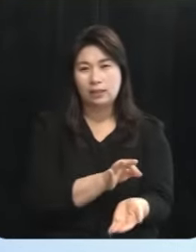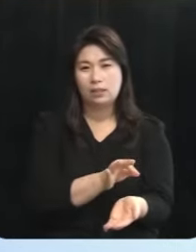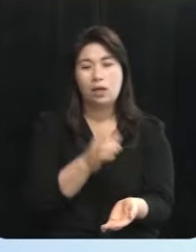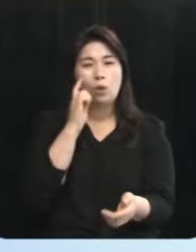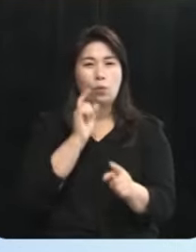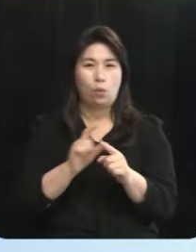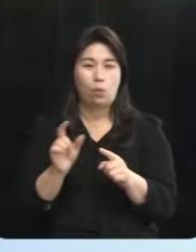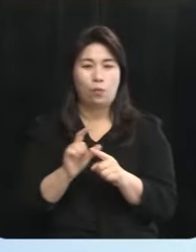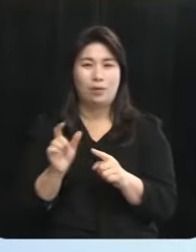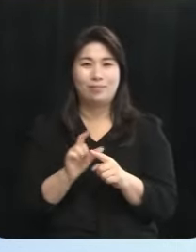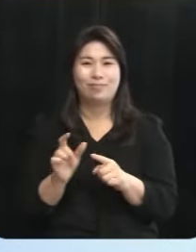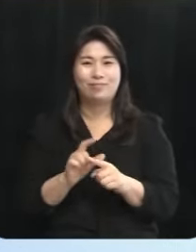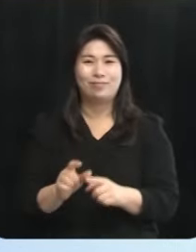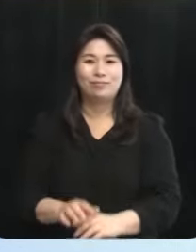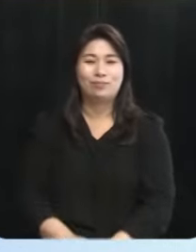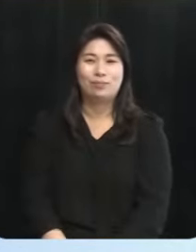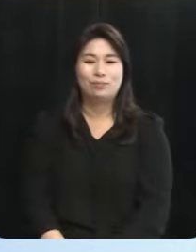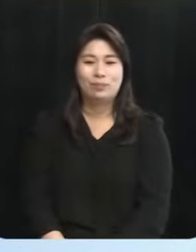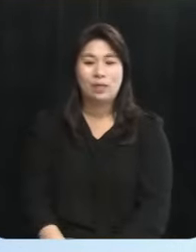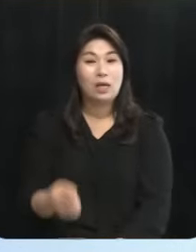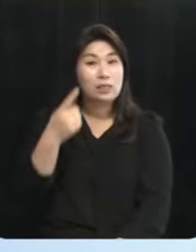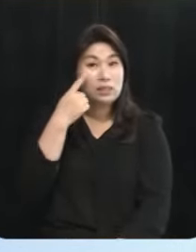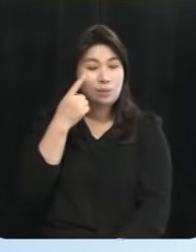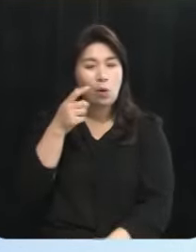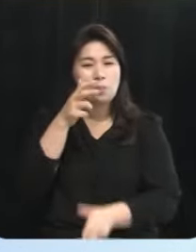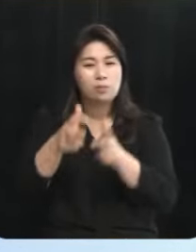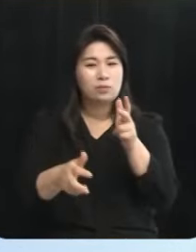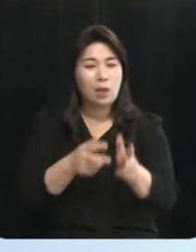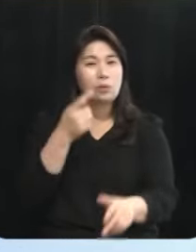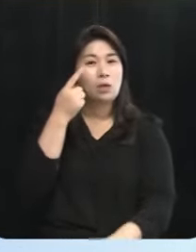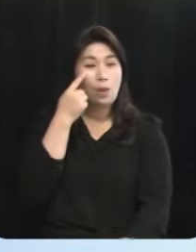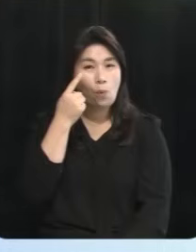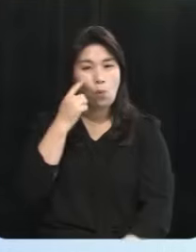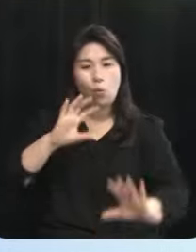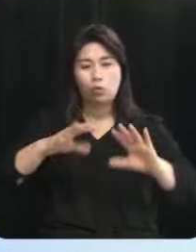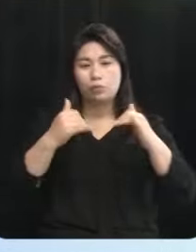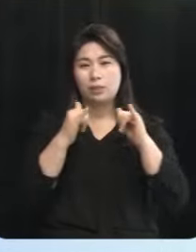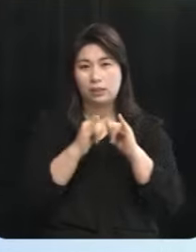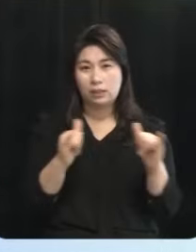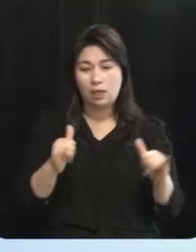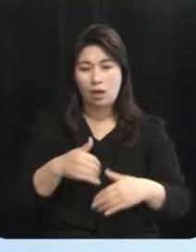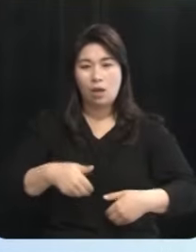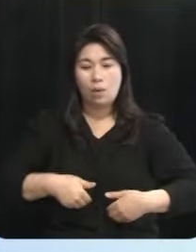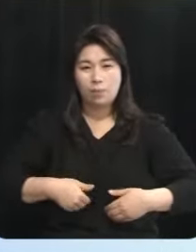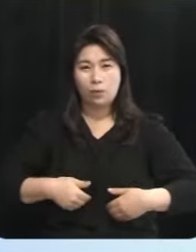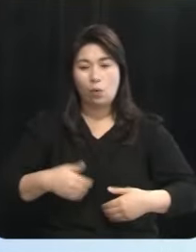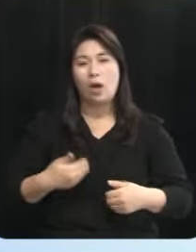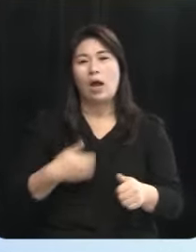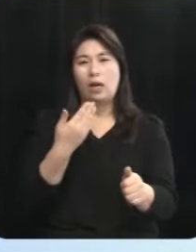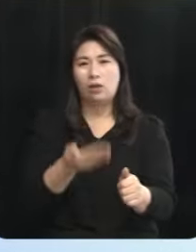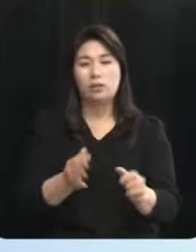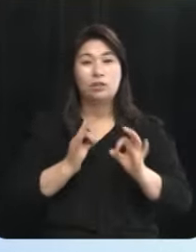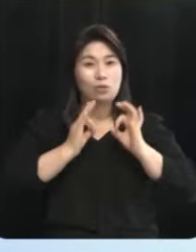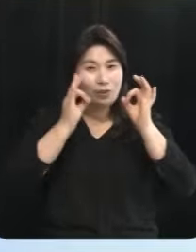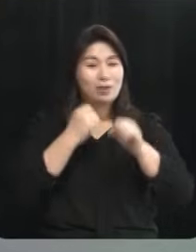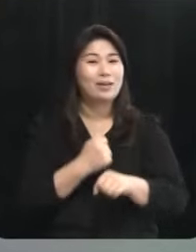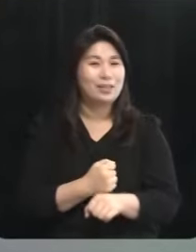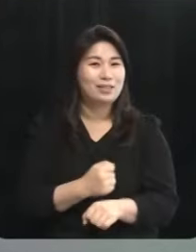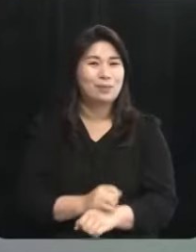고민해 볼 수 있다고 생각합니다 시범사업을 통해서 우리 국민들에게 필요성을 각인시키는 노력을 하겠습니다